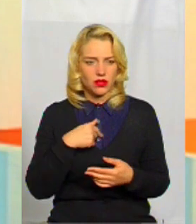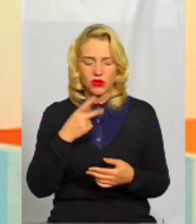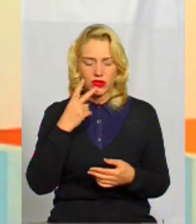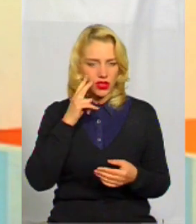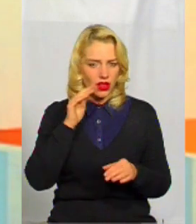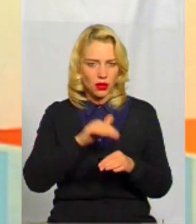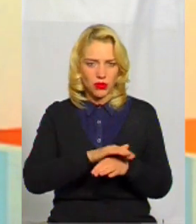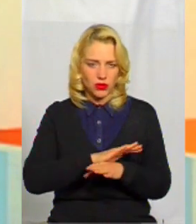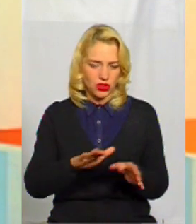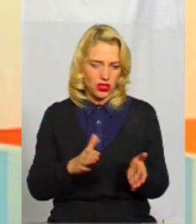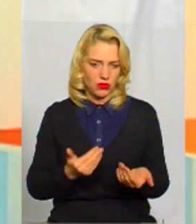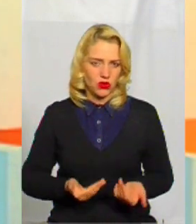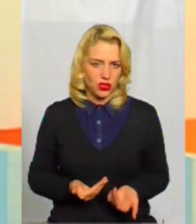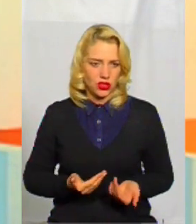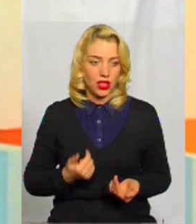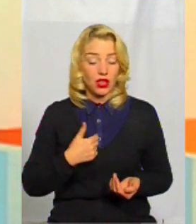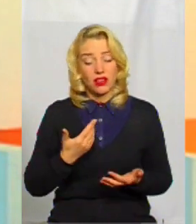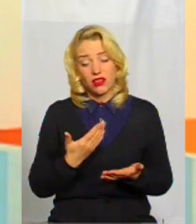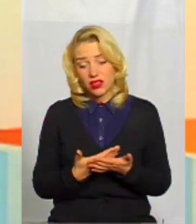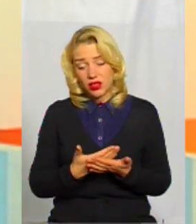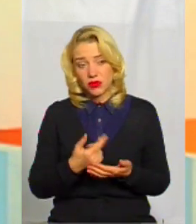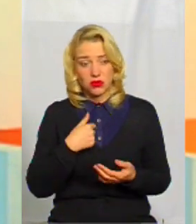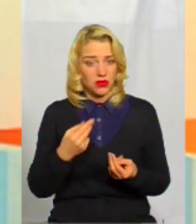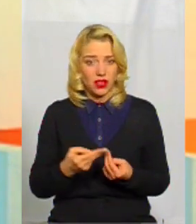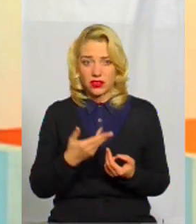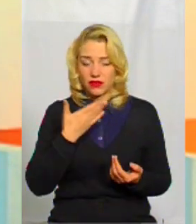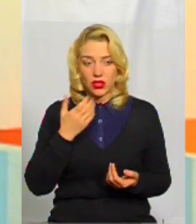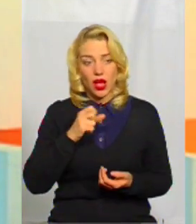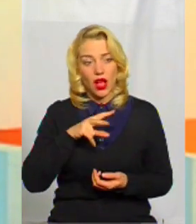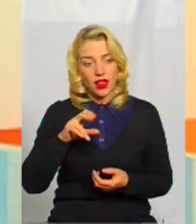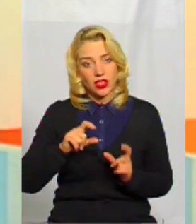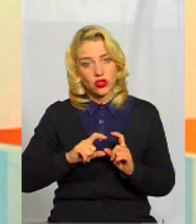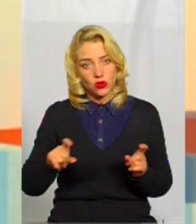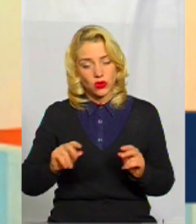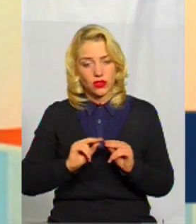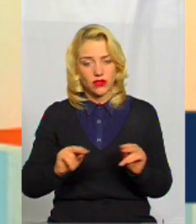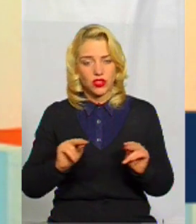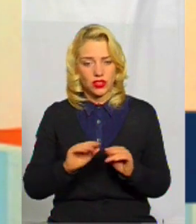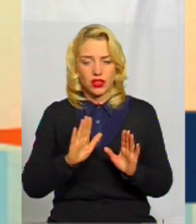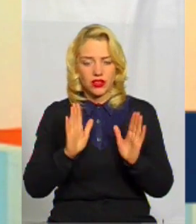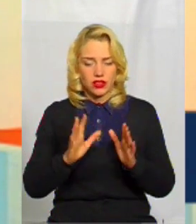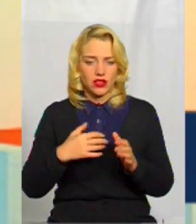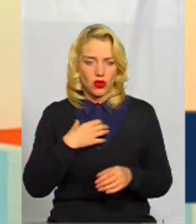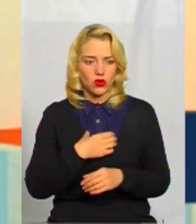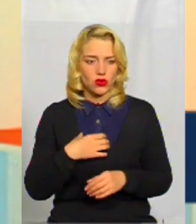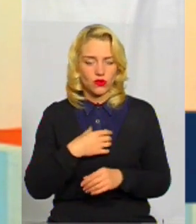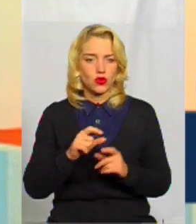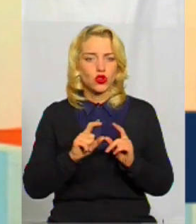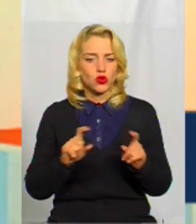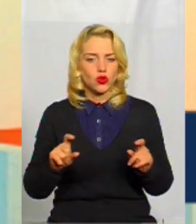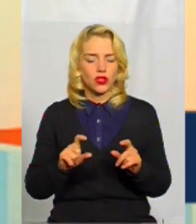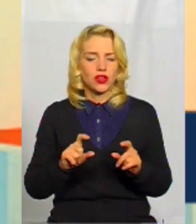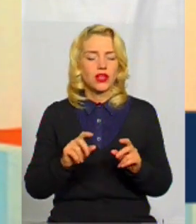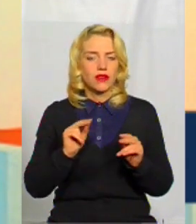уже в повсякденному житті і не помічаємо. І вони нібито нам і не заважають. Але школа вчить не тільки основ наук. Школа